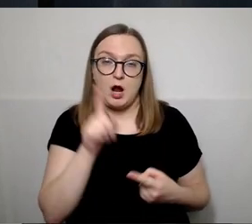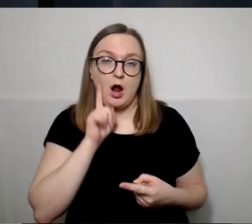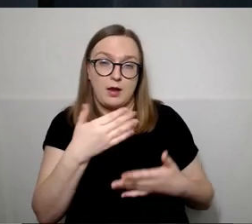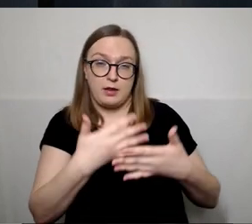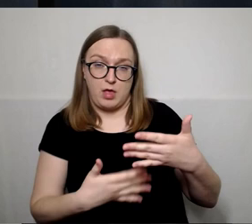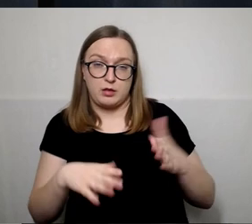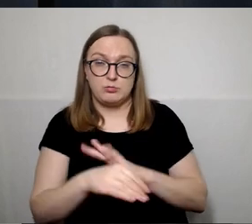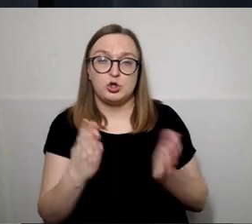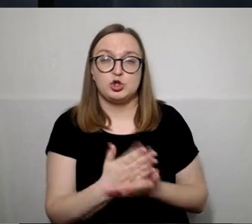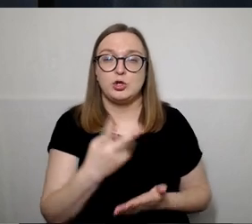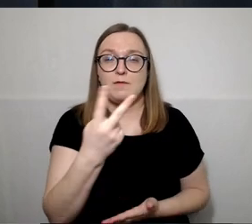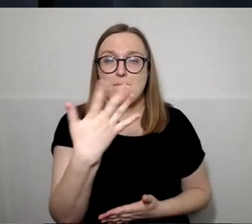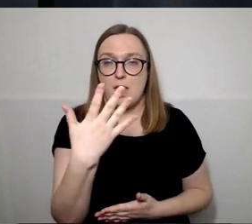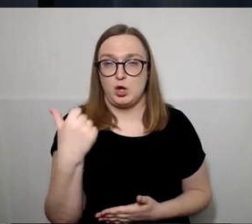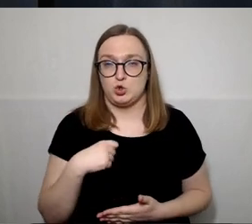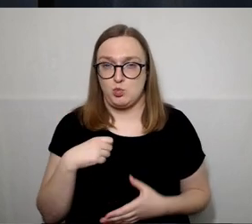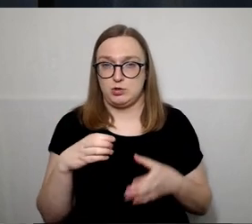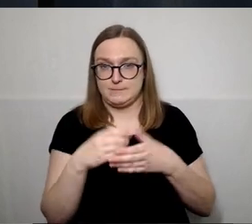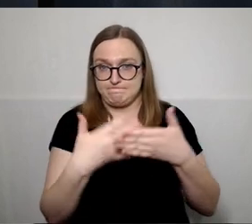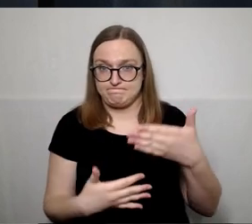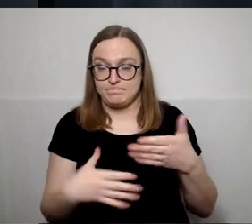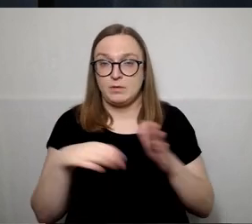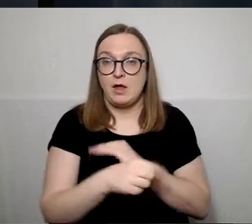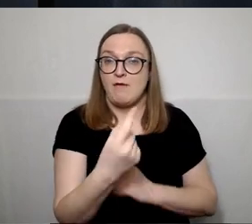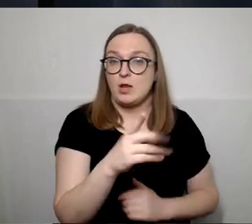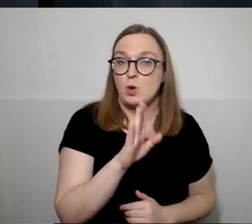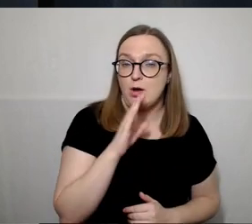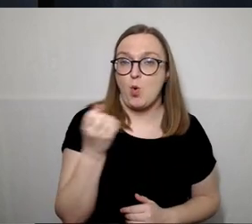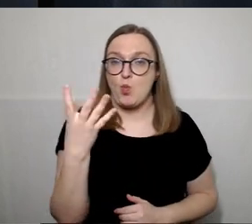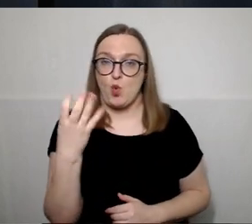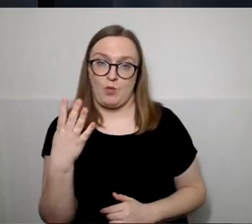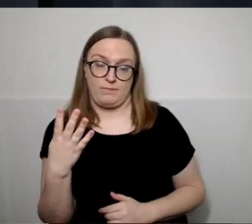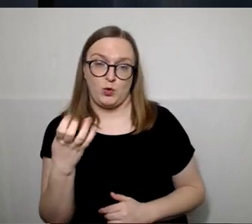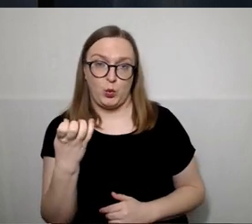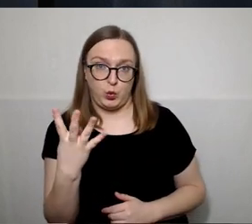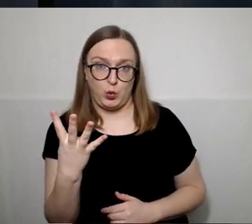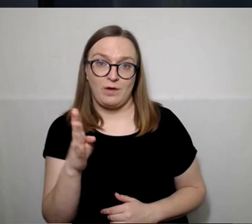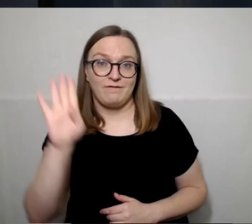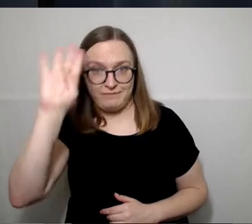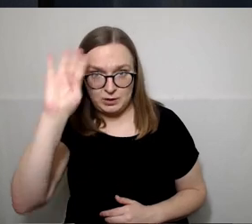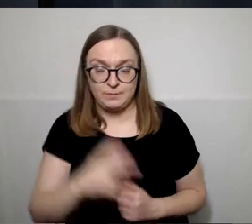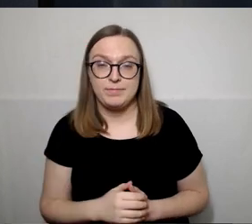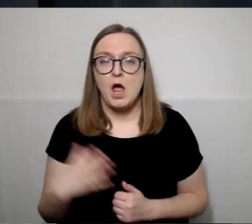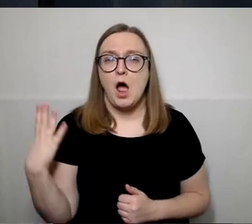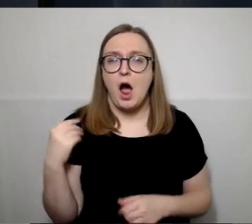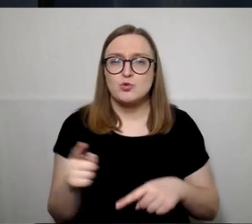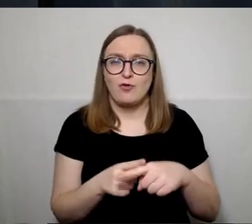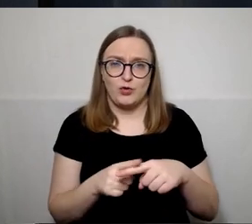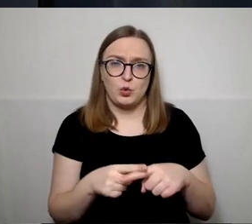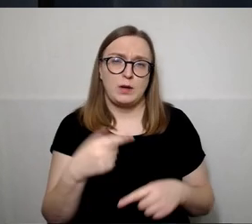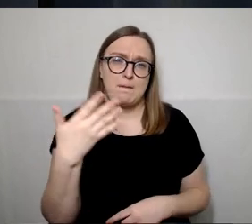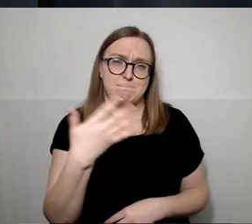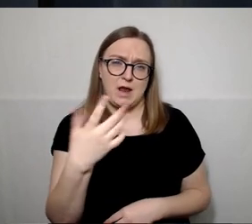žmonės. Iš jų yra 11 moterų, 14 vyro ir amžiaus vidurkis yra 51